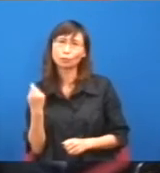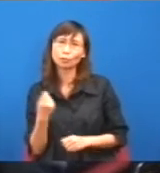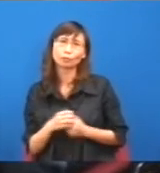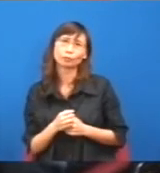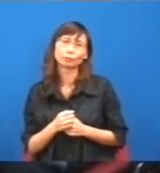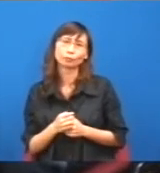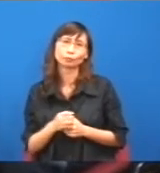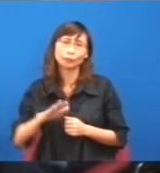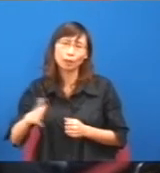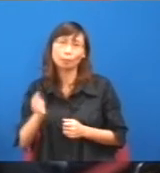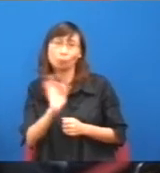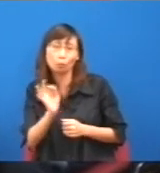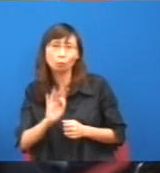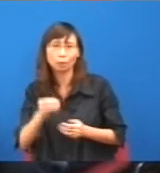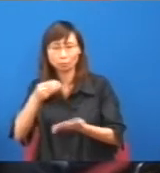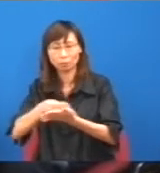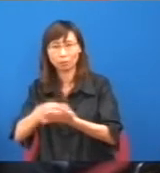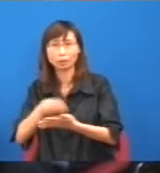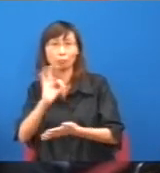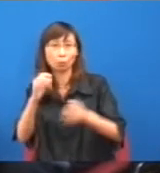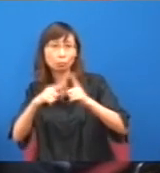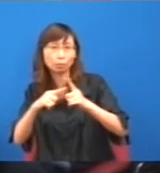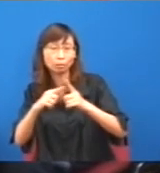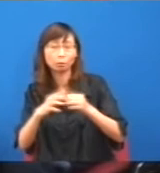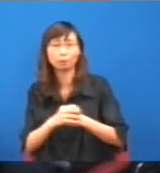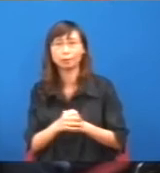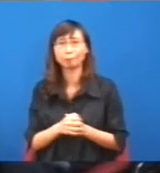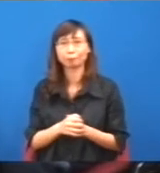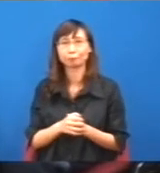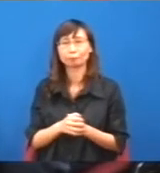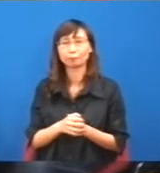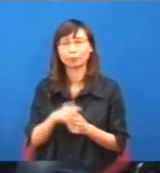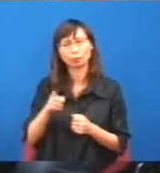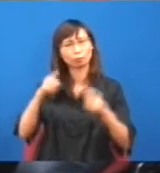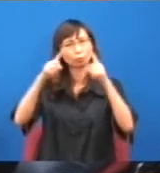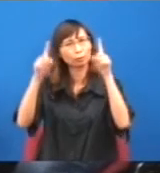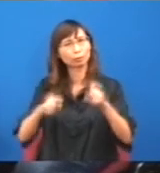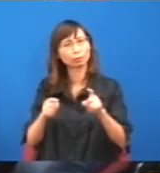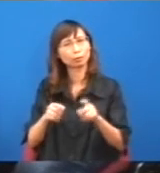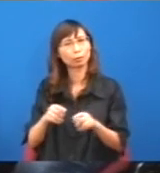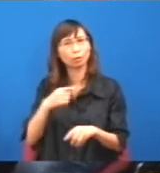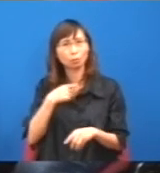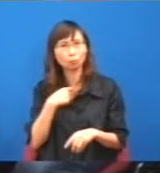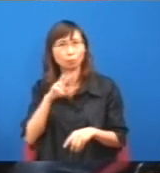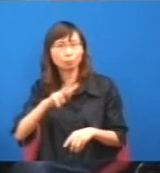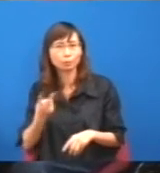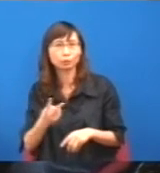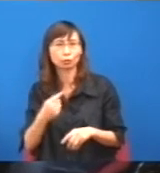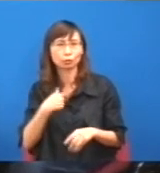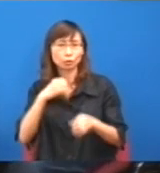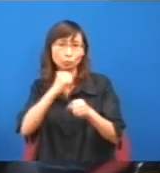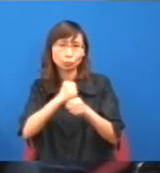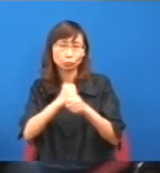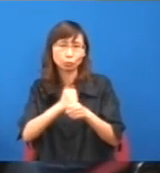如果這個問題出現後,它一定會造成一個問題,就是我們的行業慢慢